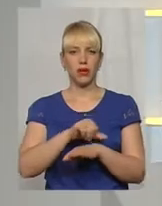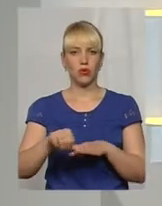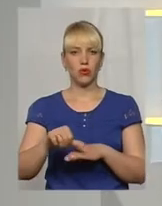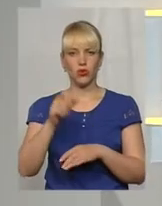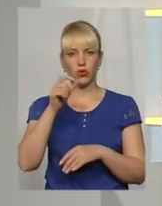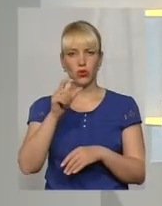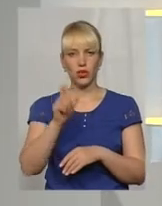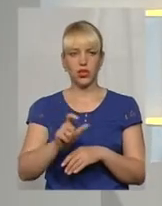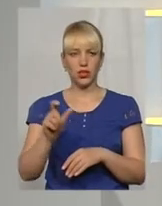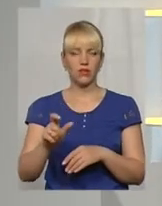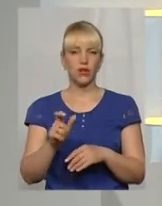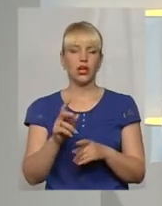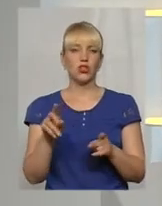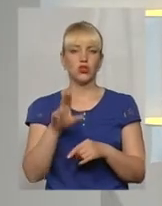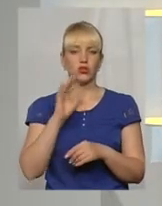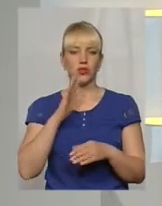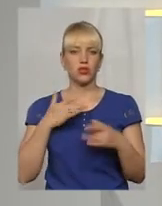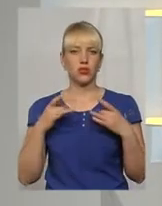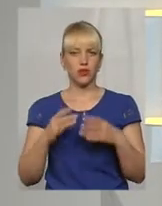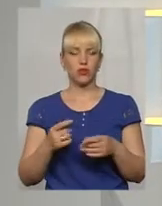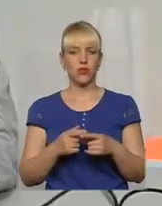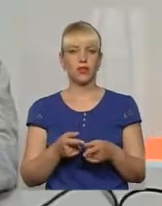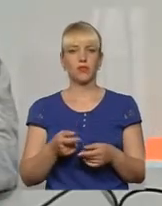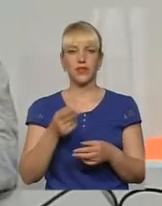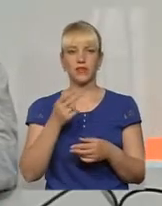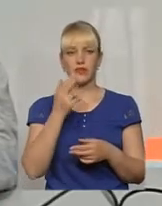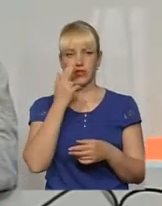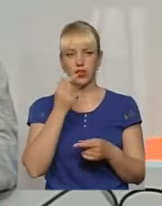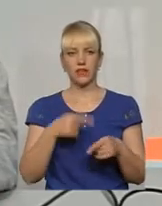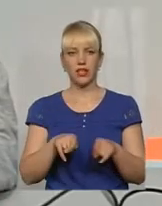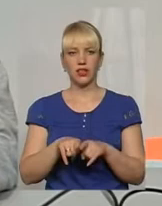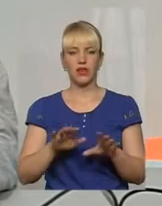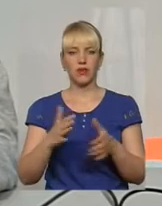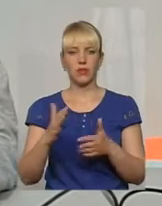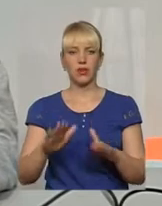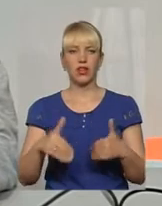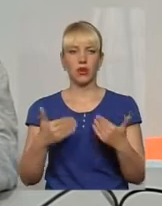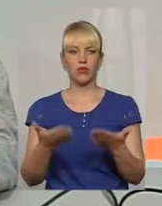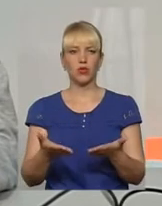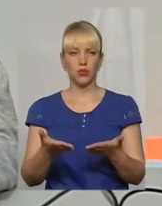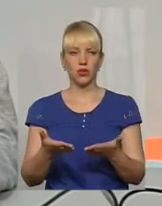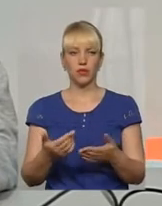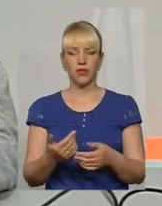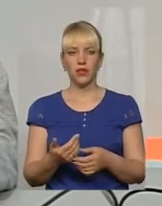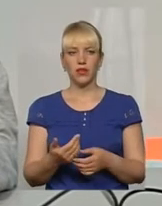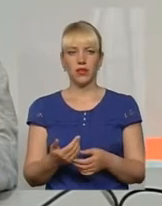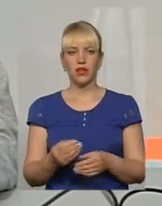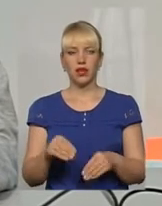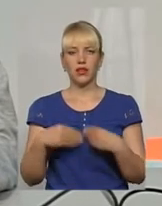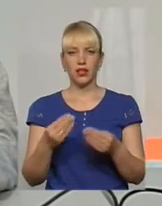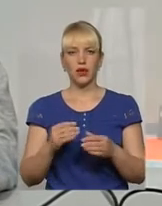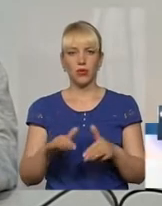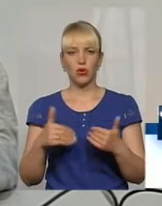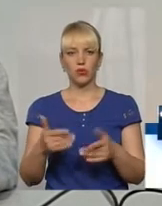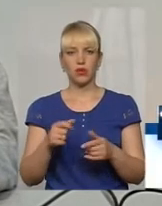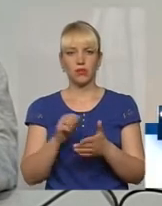коли вщухне наше святкування? Зазвичай, в таких випадках надаємо рекомендації